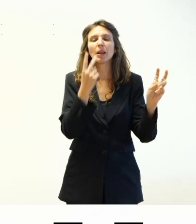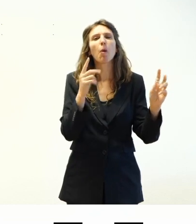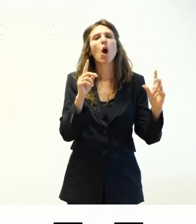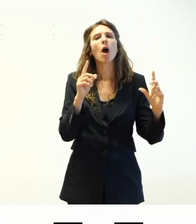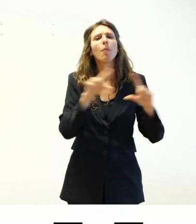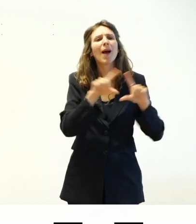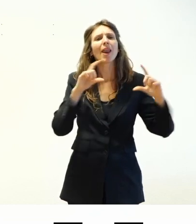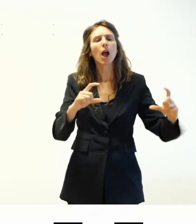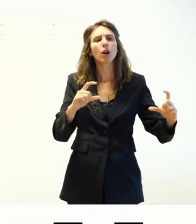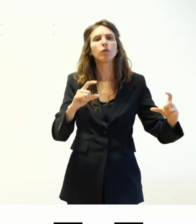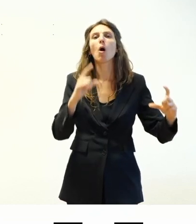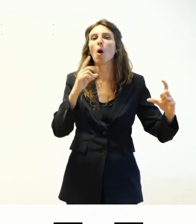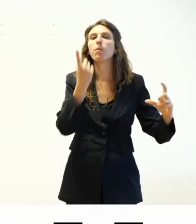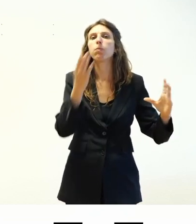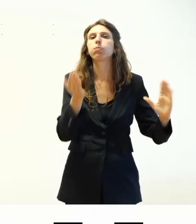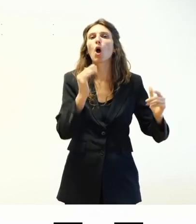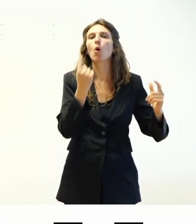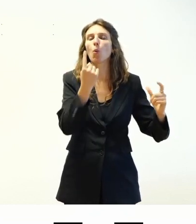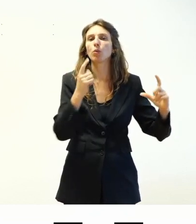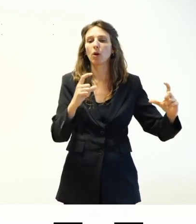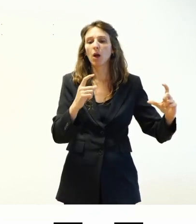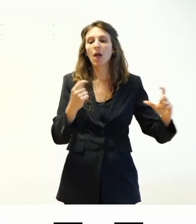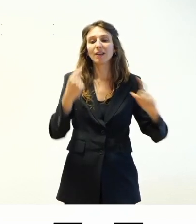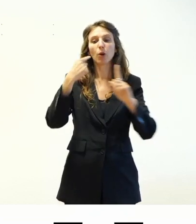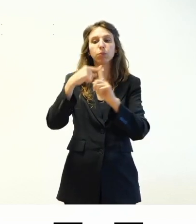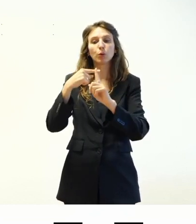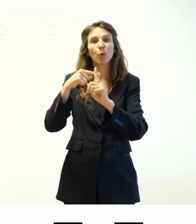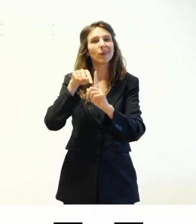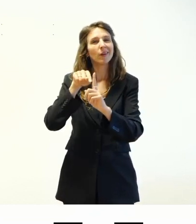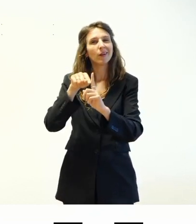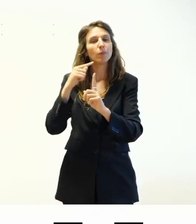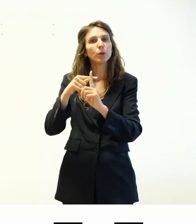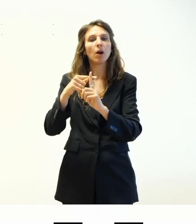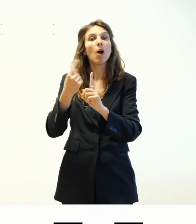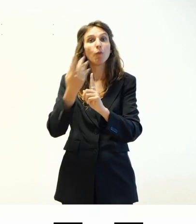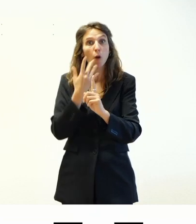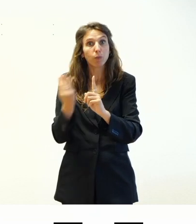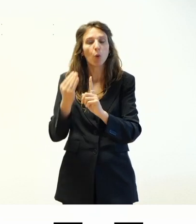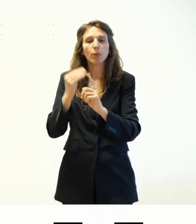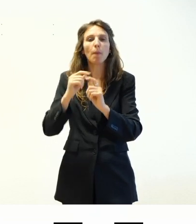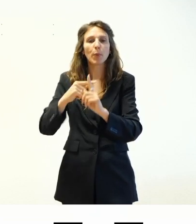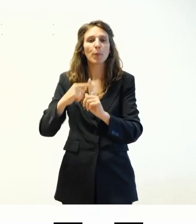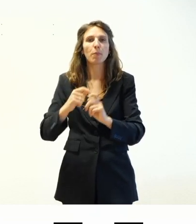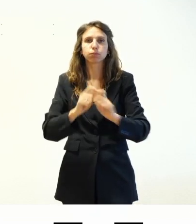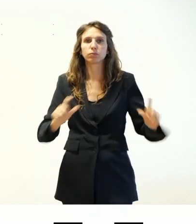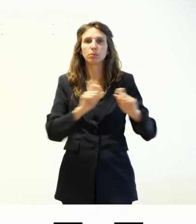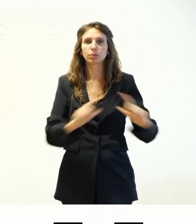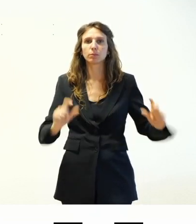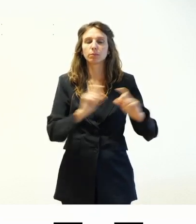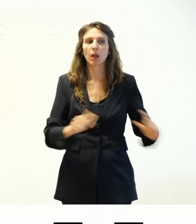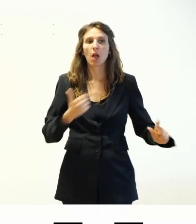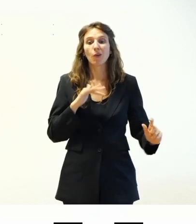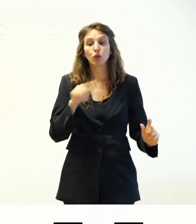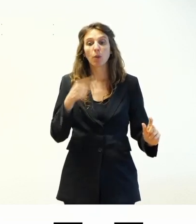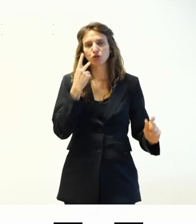è un blocco e poi qui c'ho un più che mi segna come andare ad aggiungere degli altri blocchi. Magari non è chiarissimo, dopo c'è un'altra